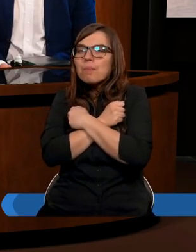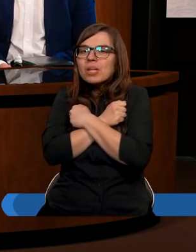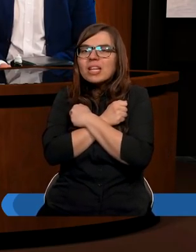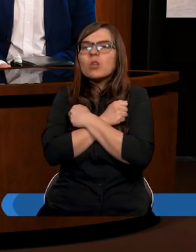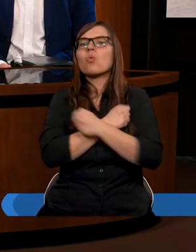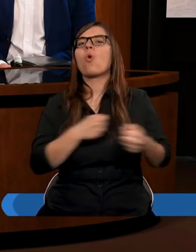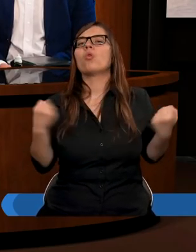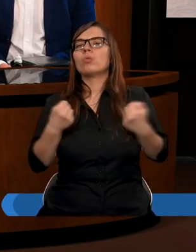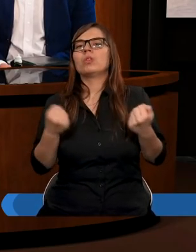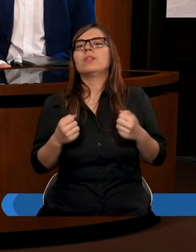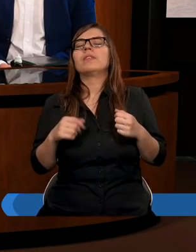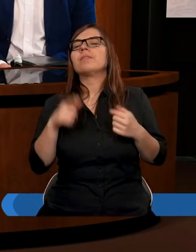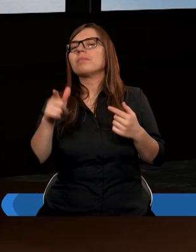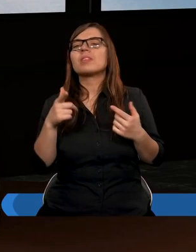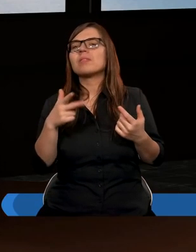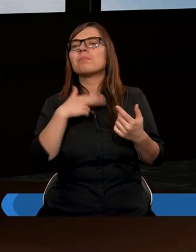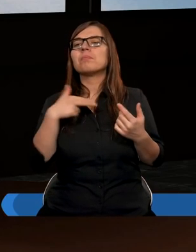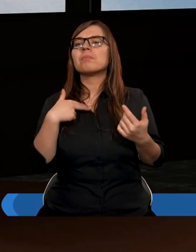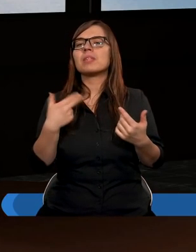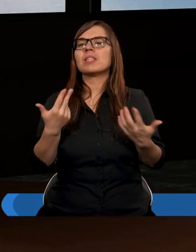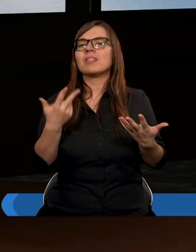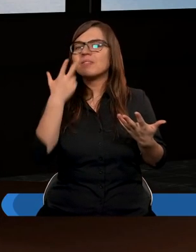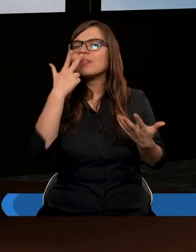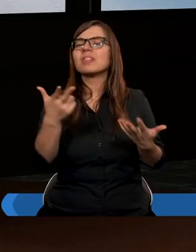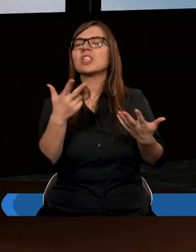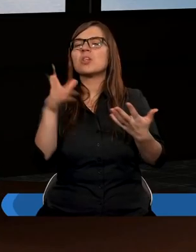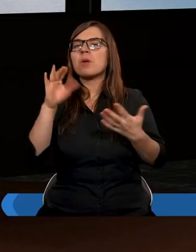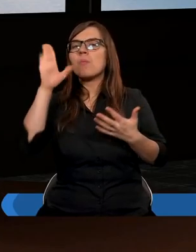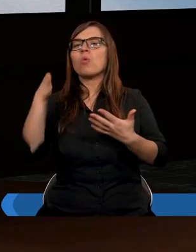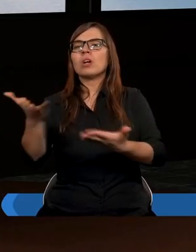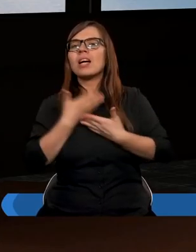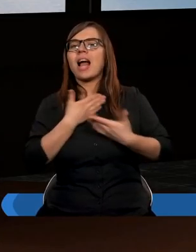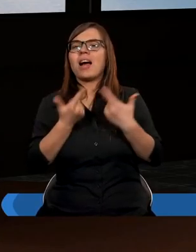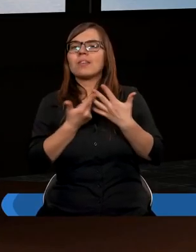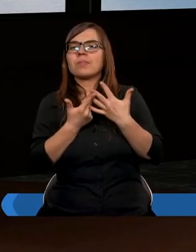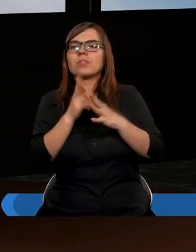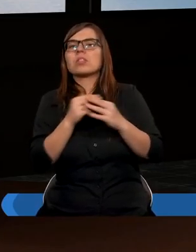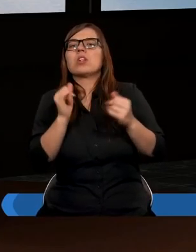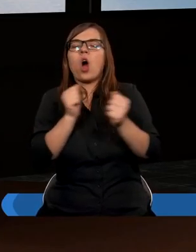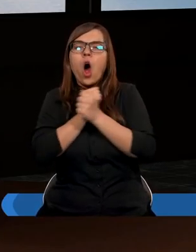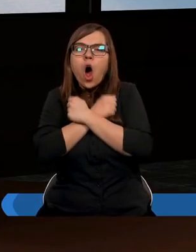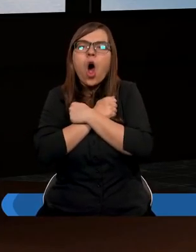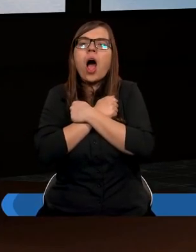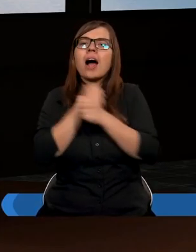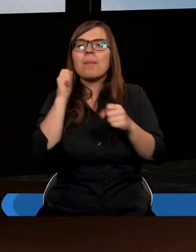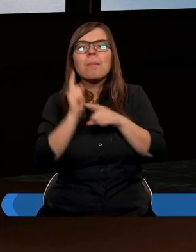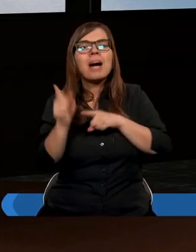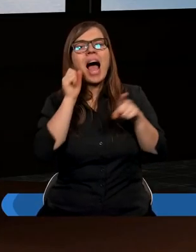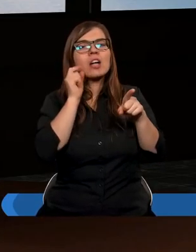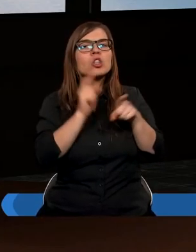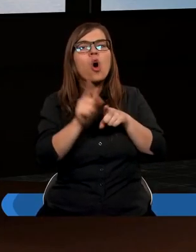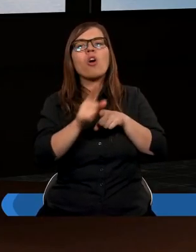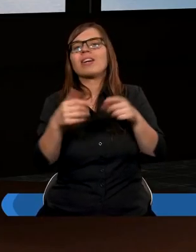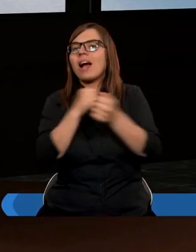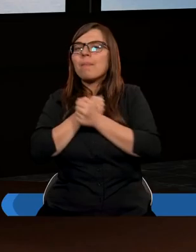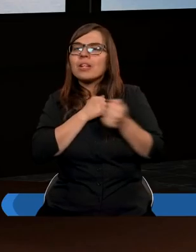po prostu my to dajemy, Pan Bóg daje nam to, że my się kochamy tą miłością braterską, mamy tą